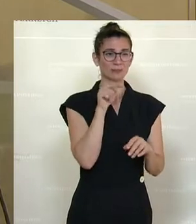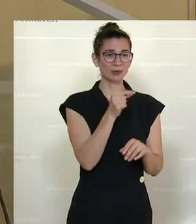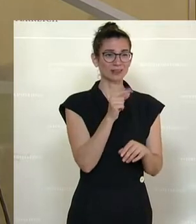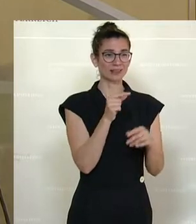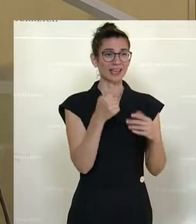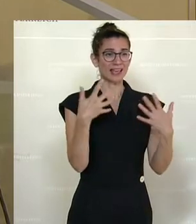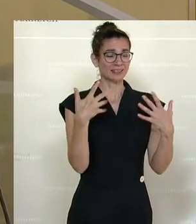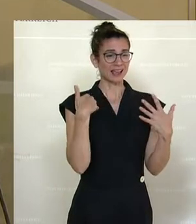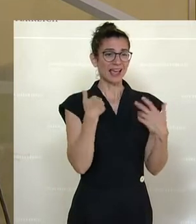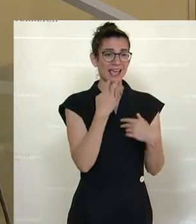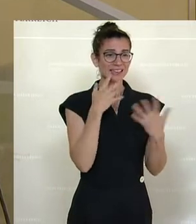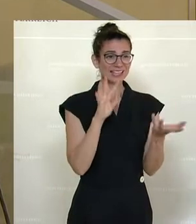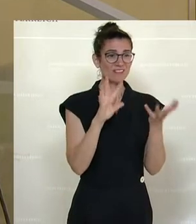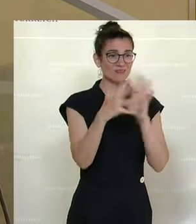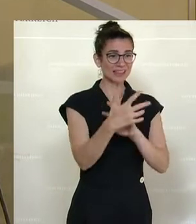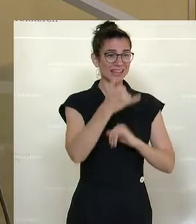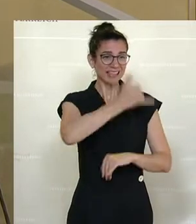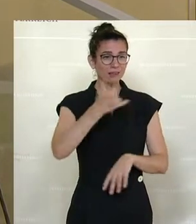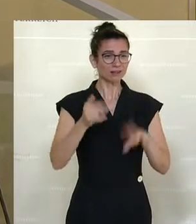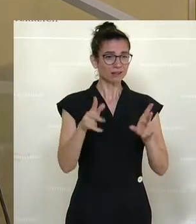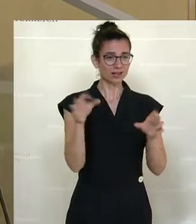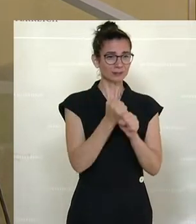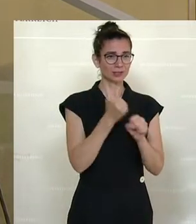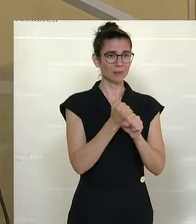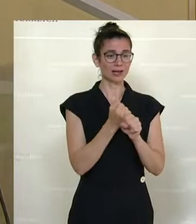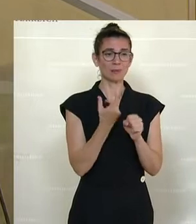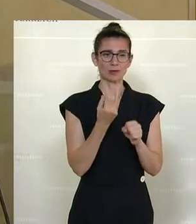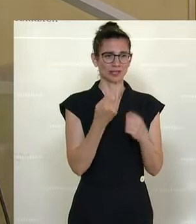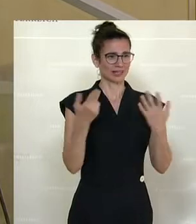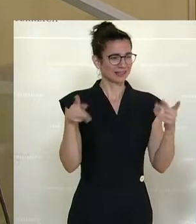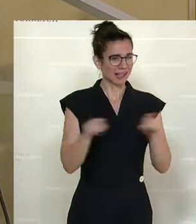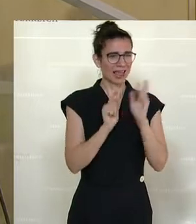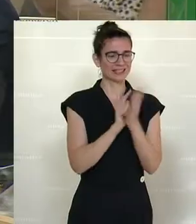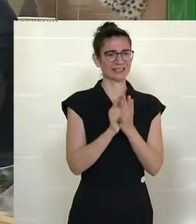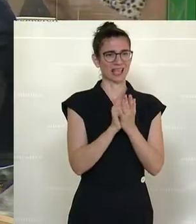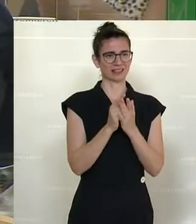damit Akzeptanz und diese Chance können und sollten wir jetzt gemeinsam nutzen.